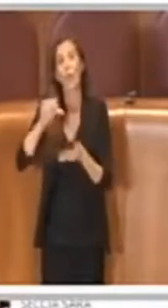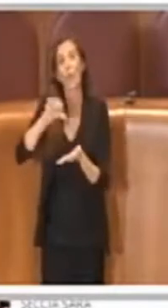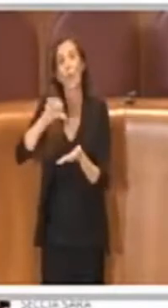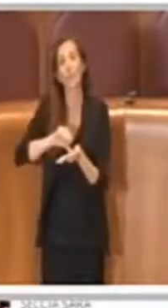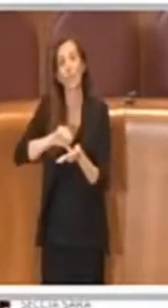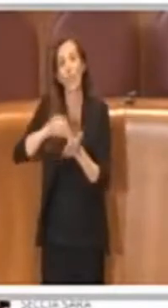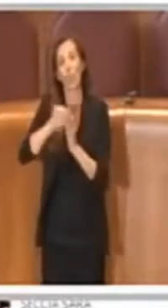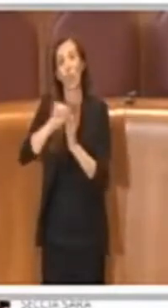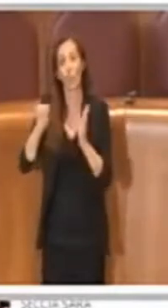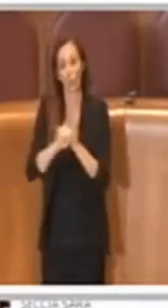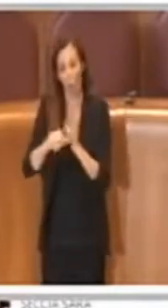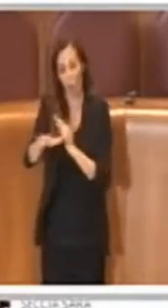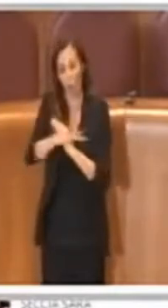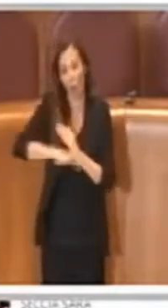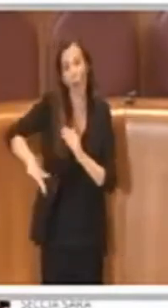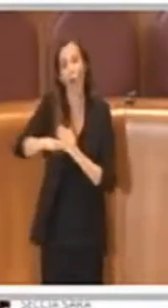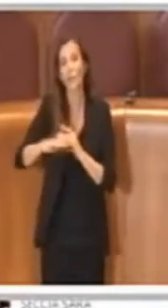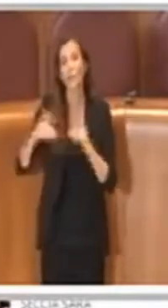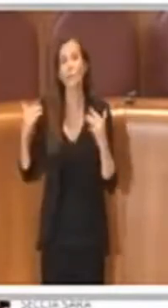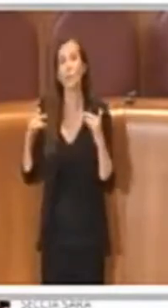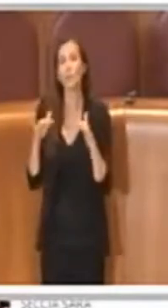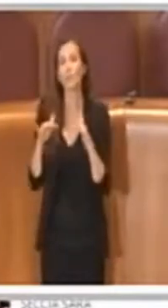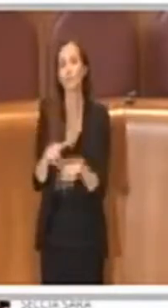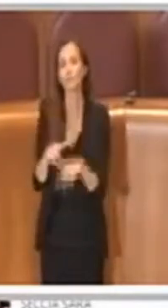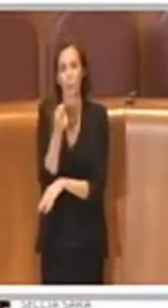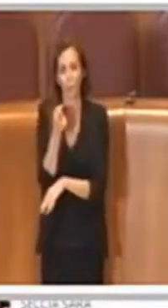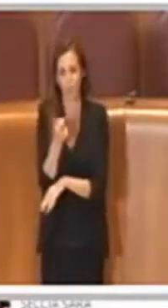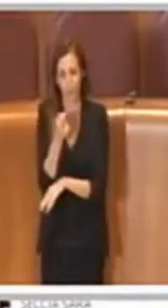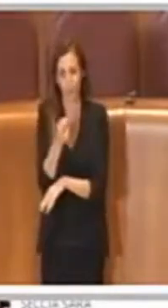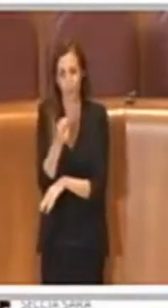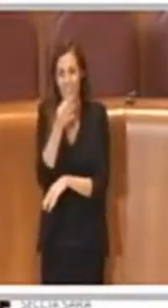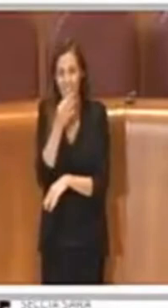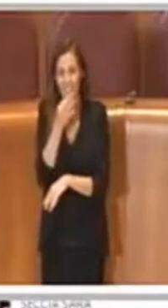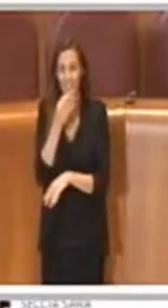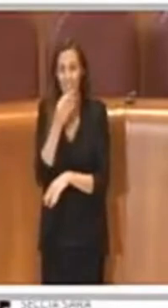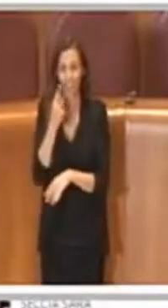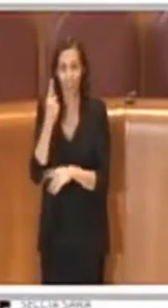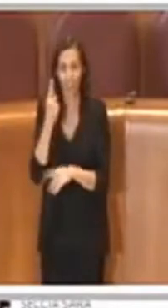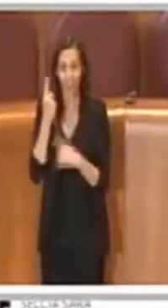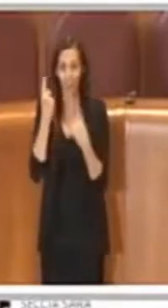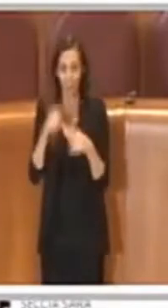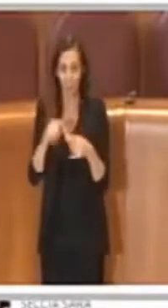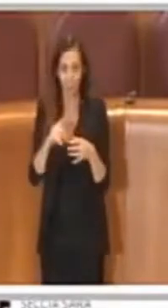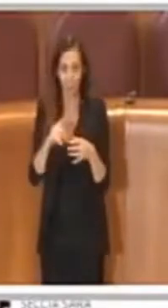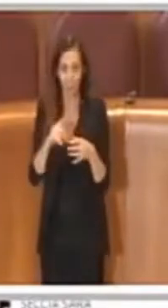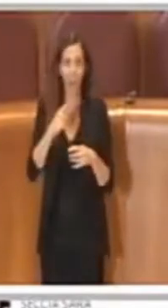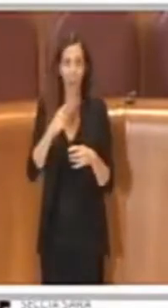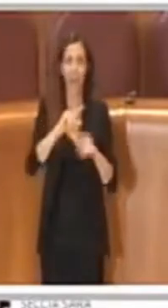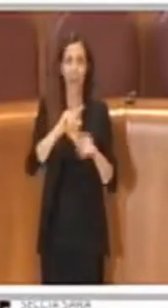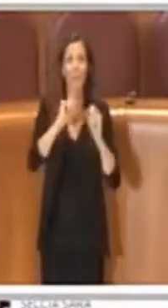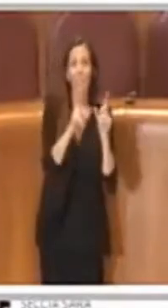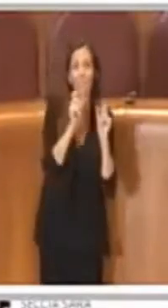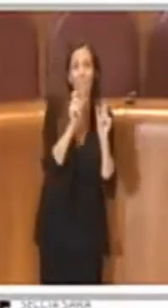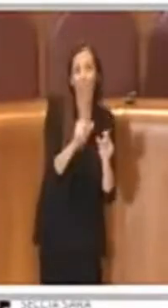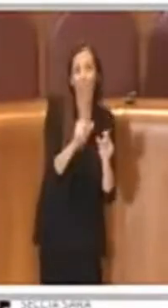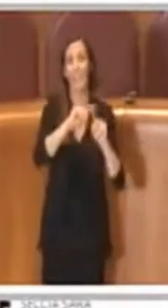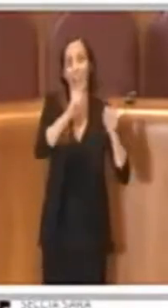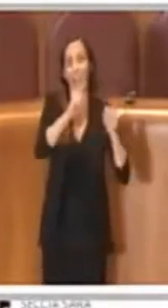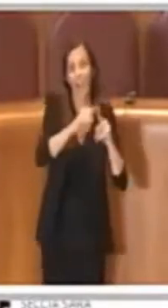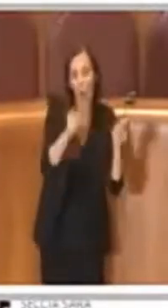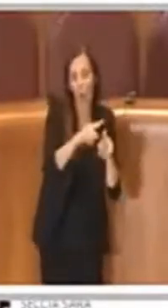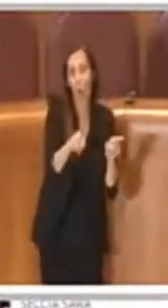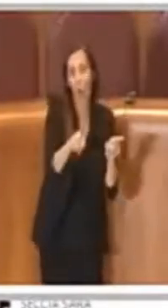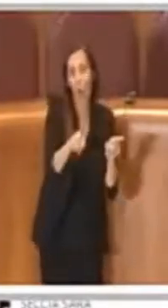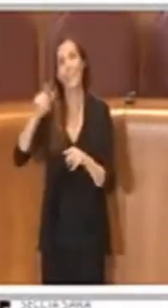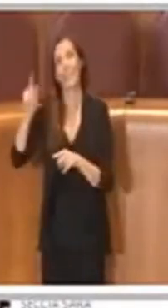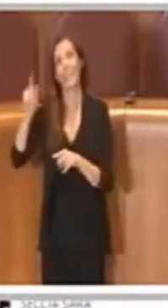ha fatto questa maggioranza è che le due cose sono scollegate tra di loro, però c'è un dibattito, e lo hanno detto anche alcuni